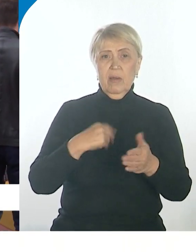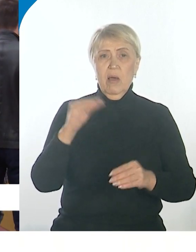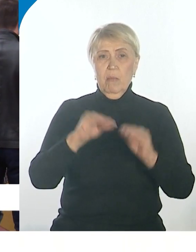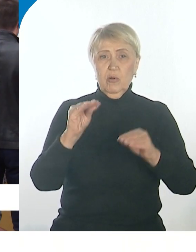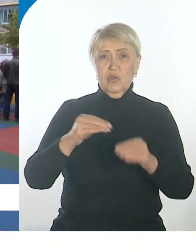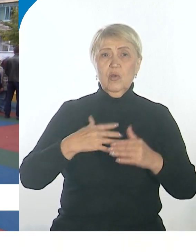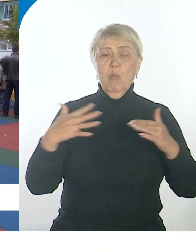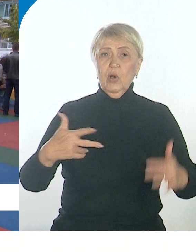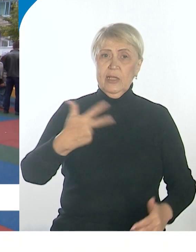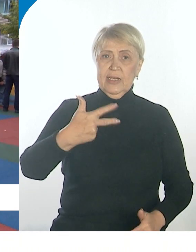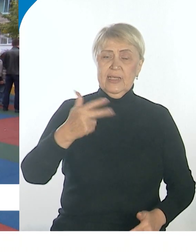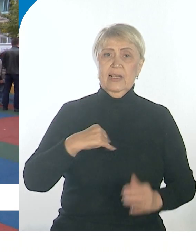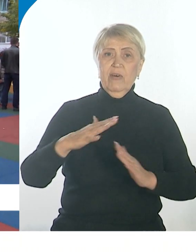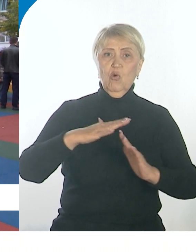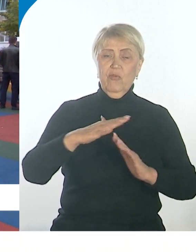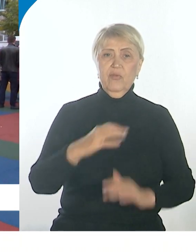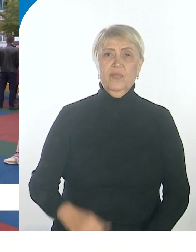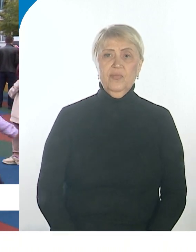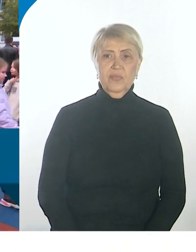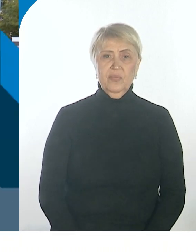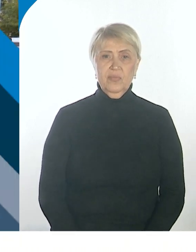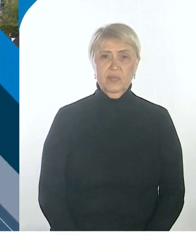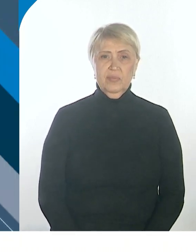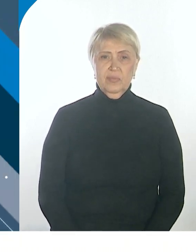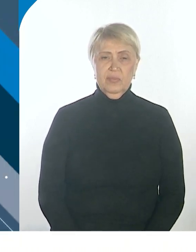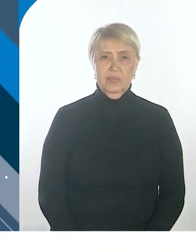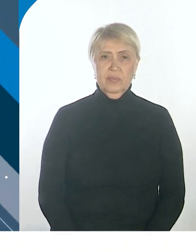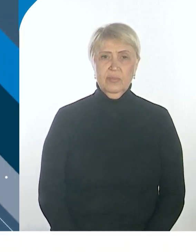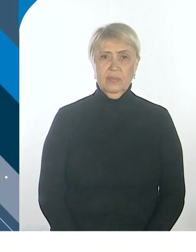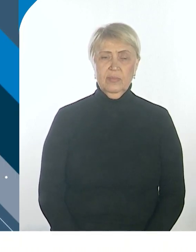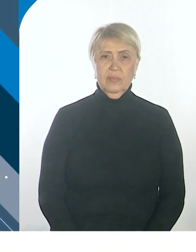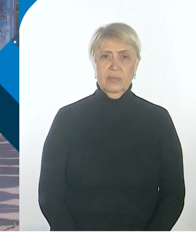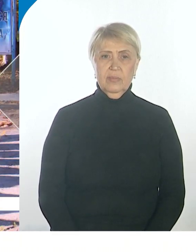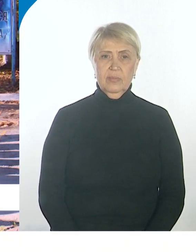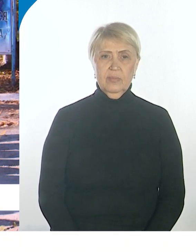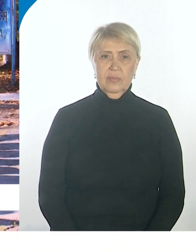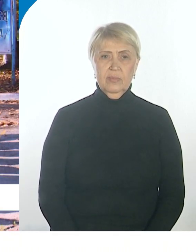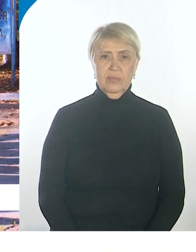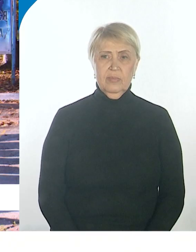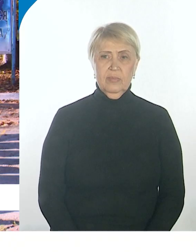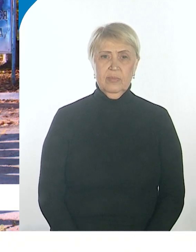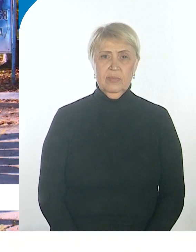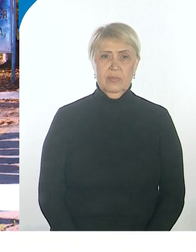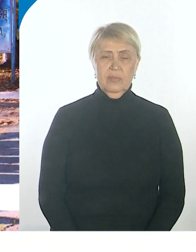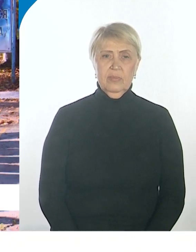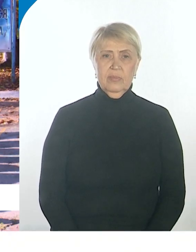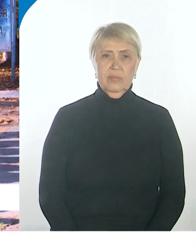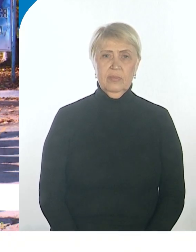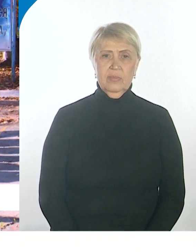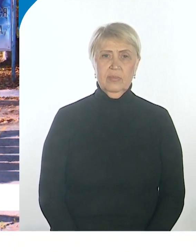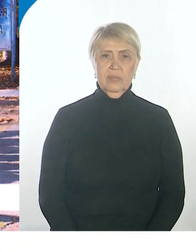дворов. Марина Рожко, Максим Артюков, Смотри, Хабаровск. Про того, которого